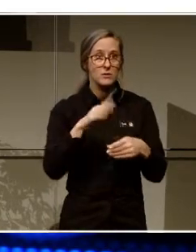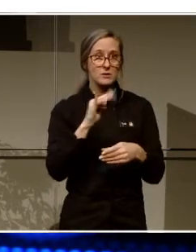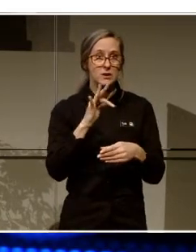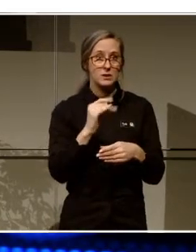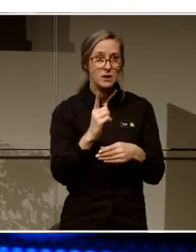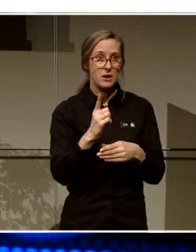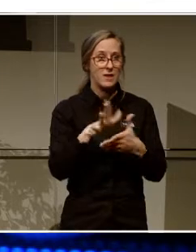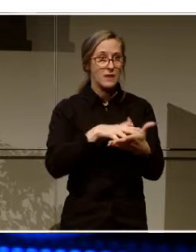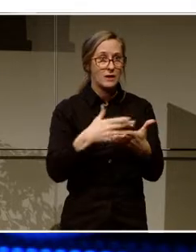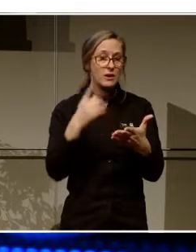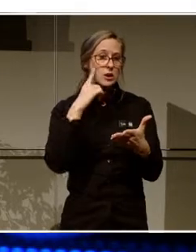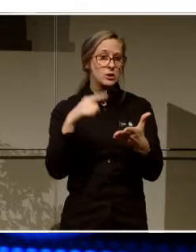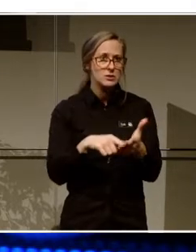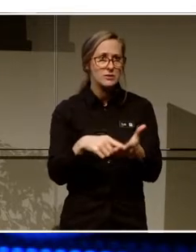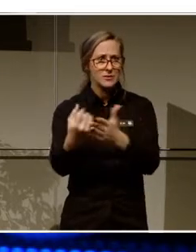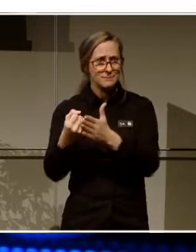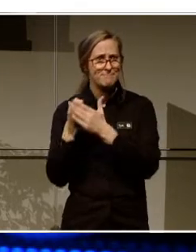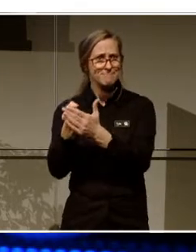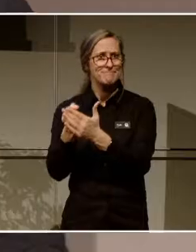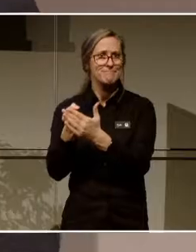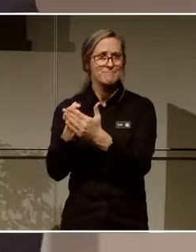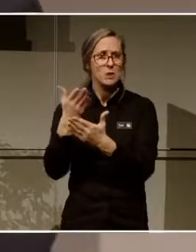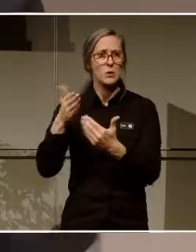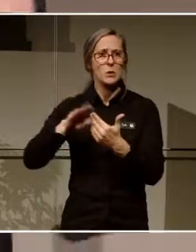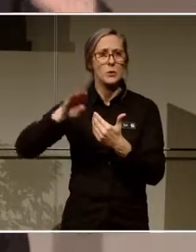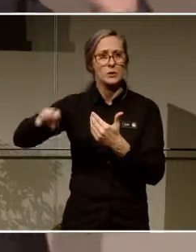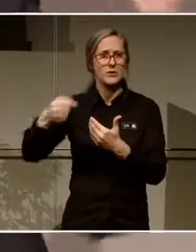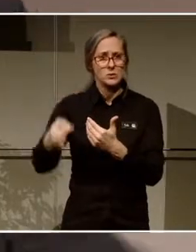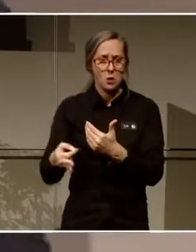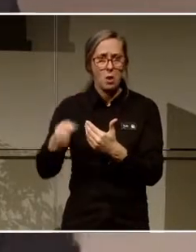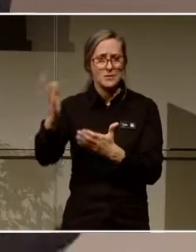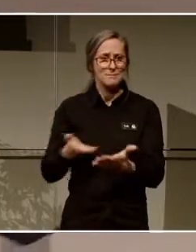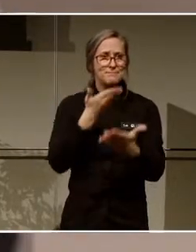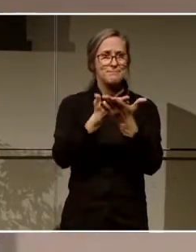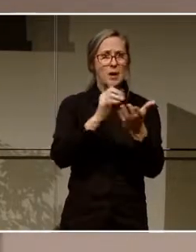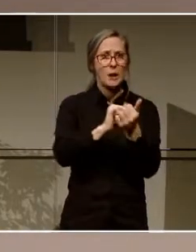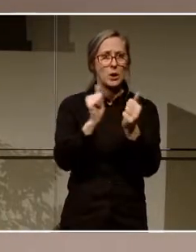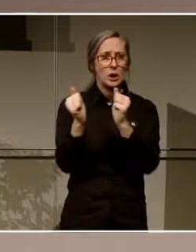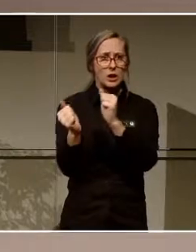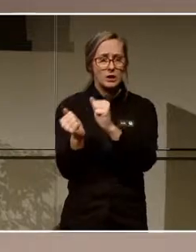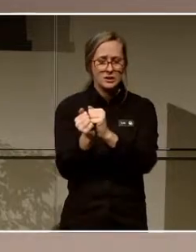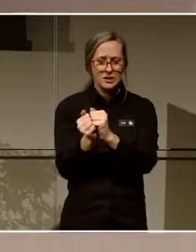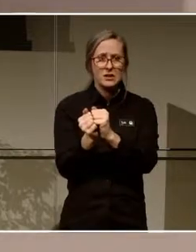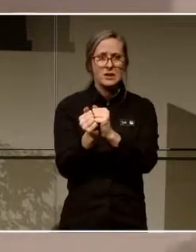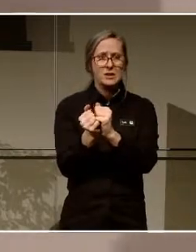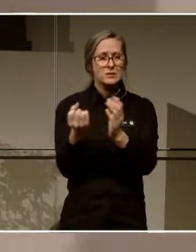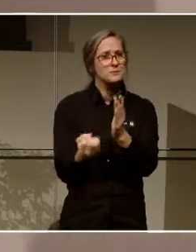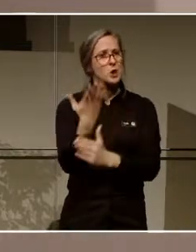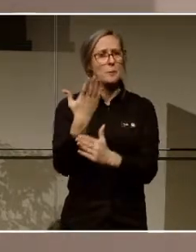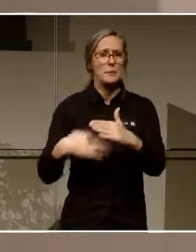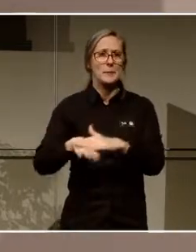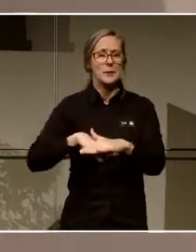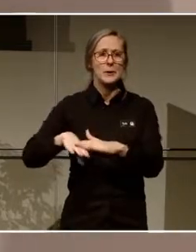att liksom backa upp det här så att vi kan ta upp det till politiken. Så att vi kan få en grund för det, att liksom